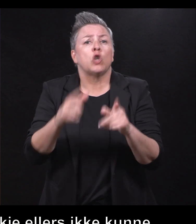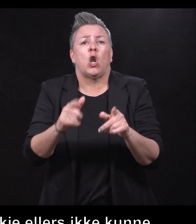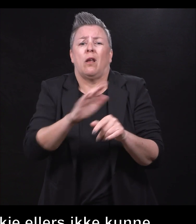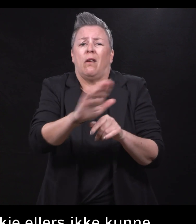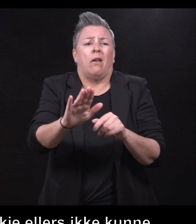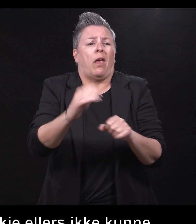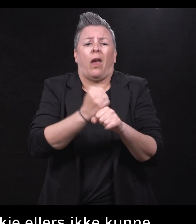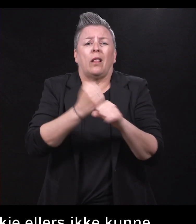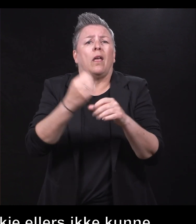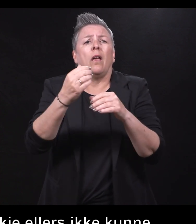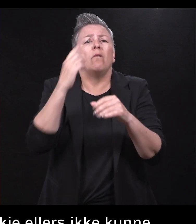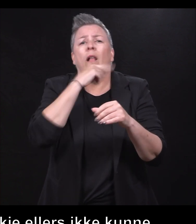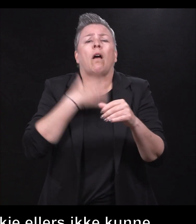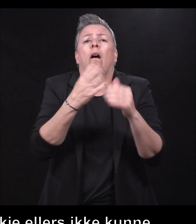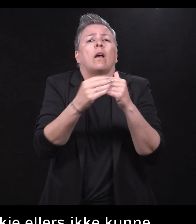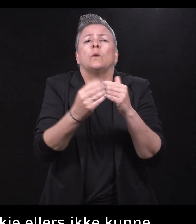ressurser til det.